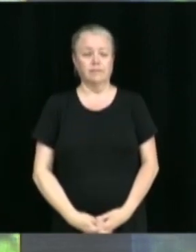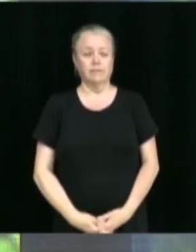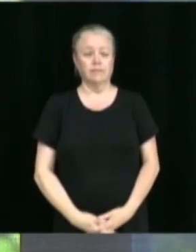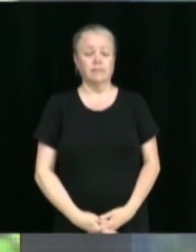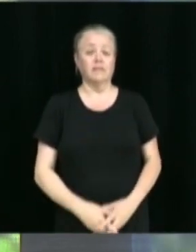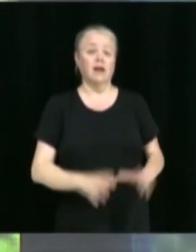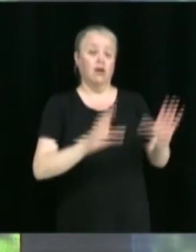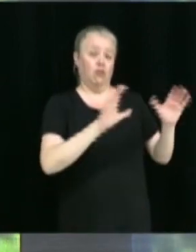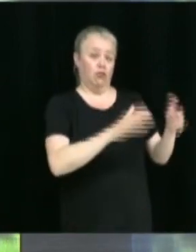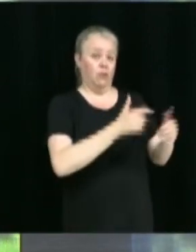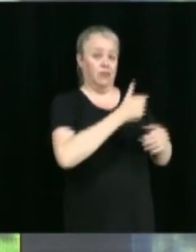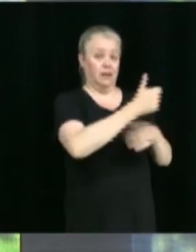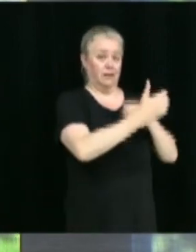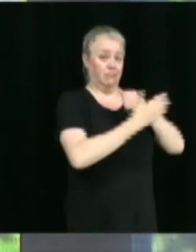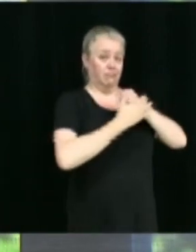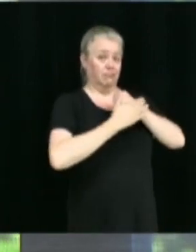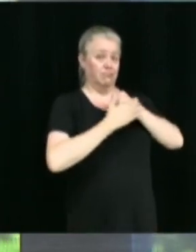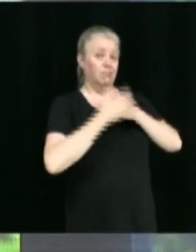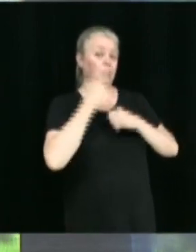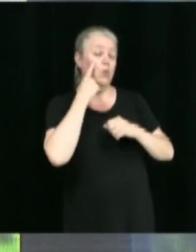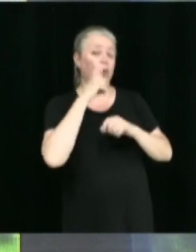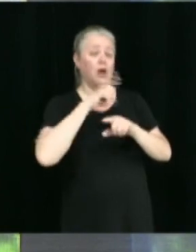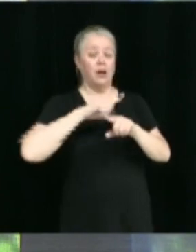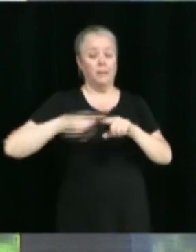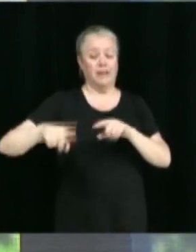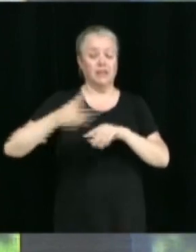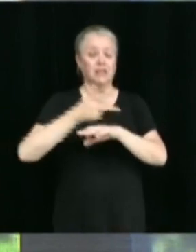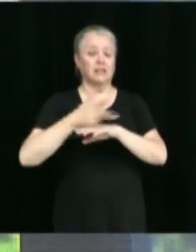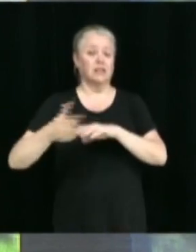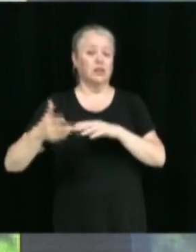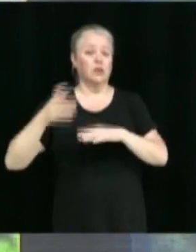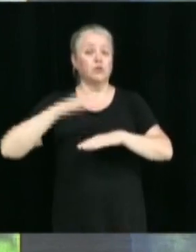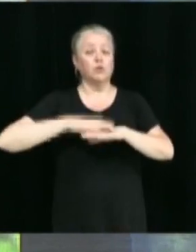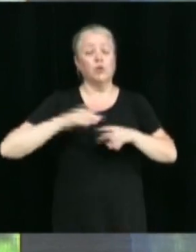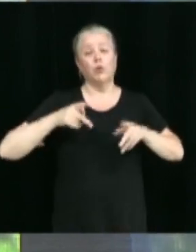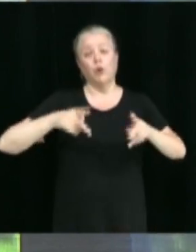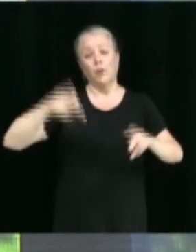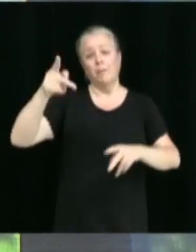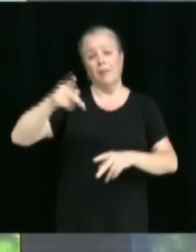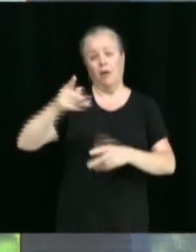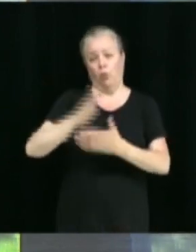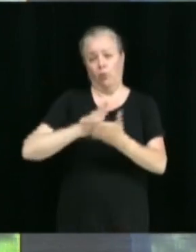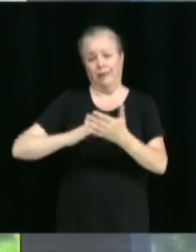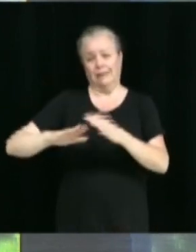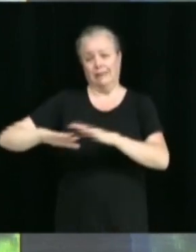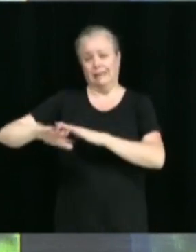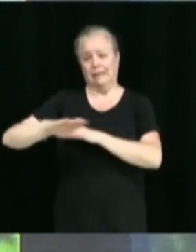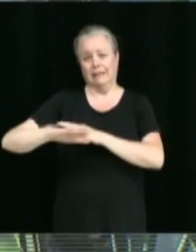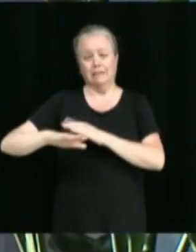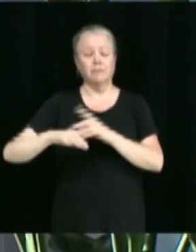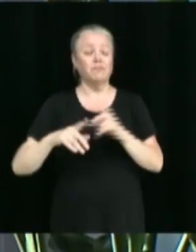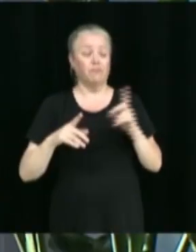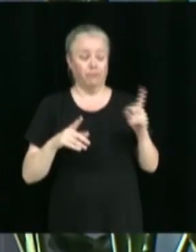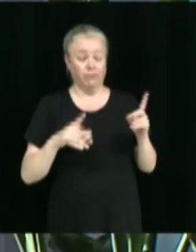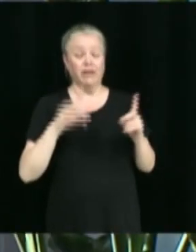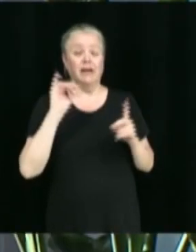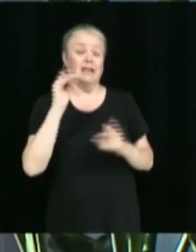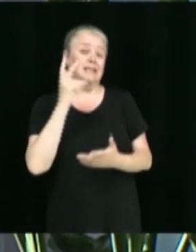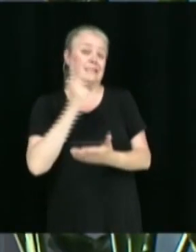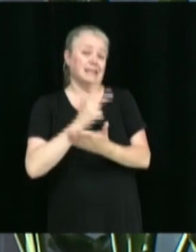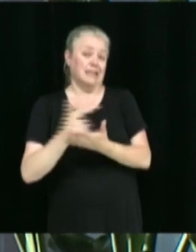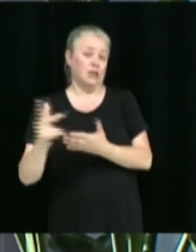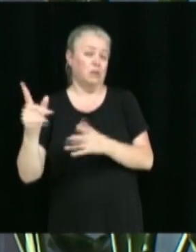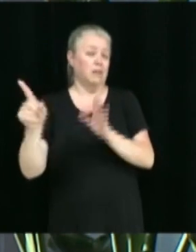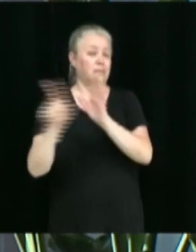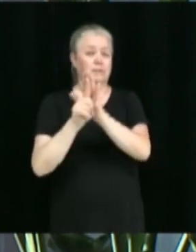Recommandation du comité des transports visant à interdire le stationnement sur une partie de la rue Perrault. Il s'agit d'interdire le stationnement sur la